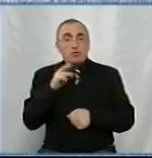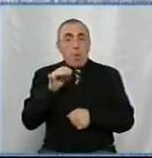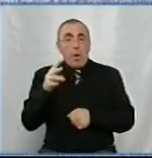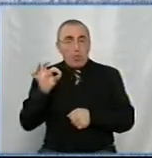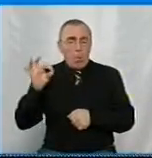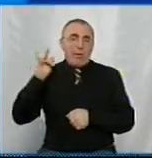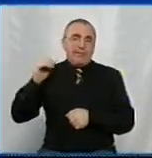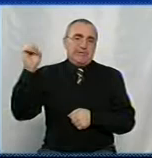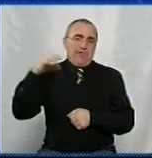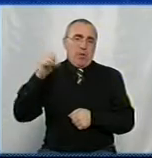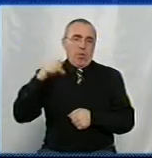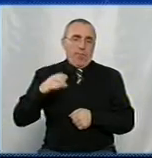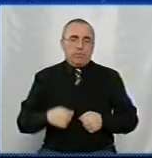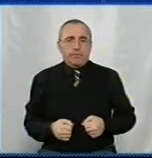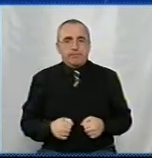і Світловоцьк.